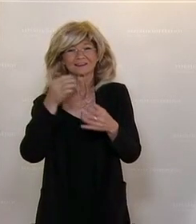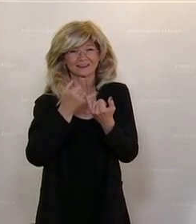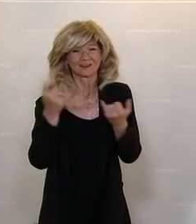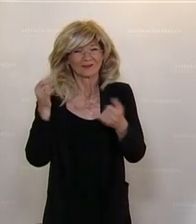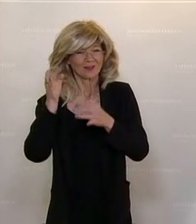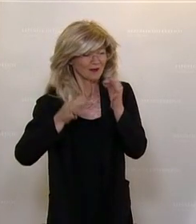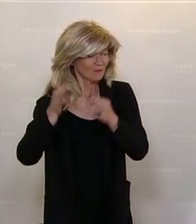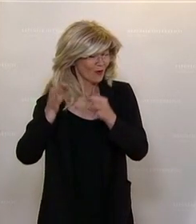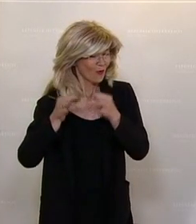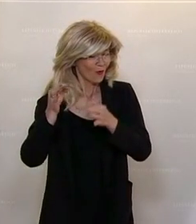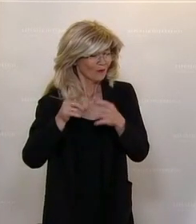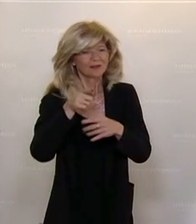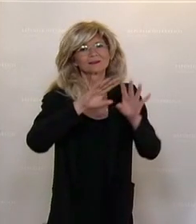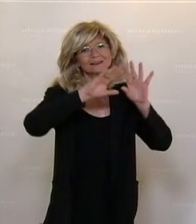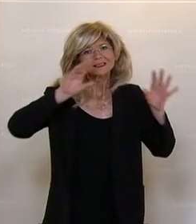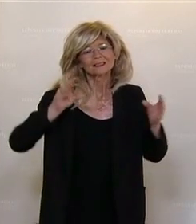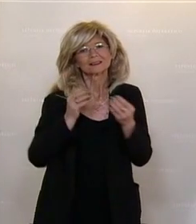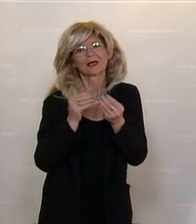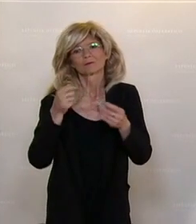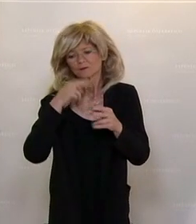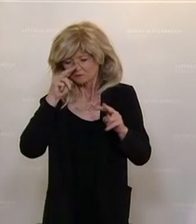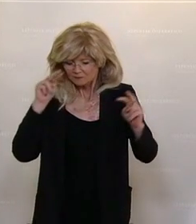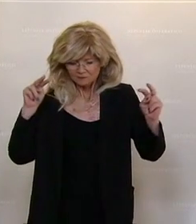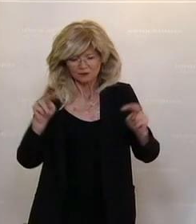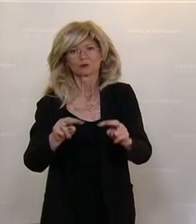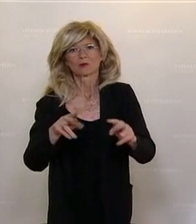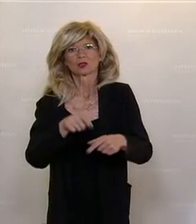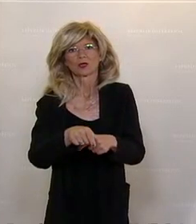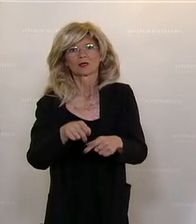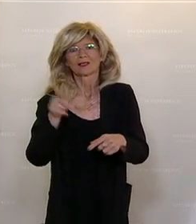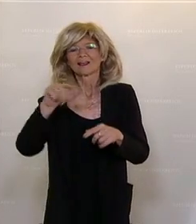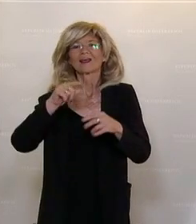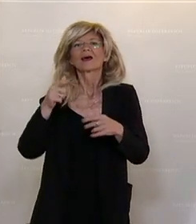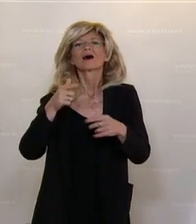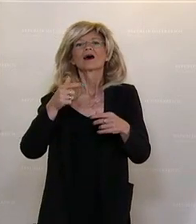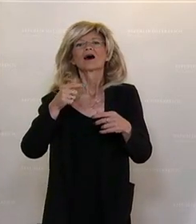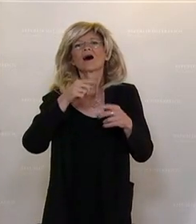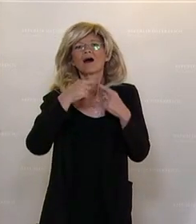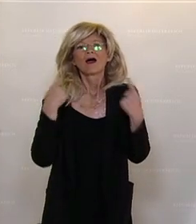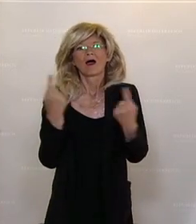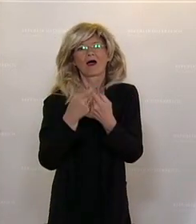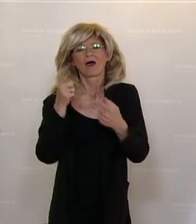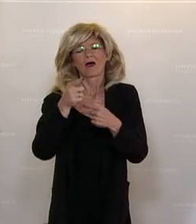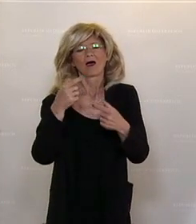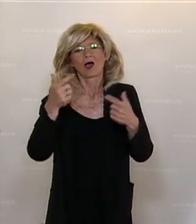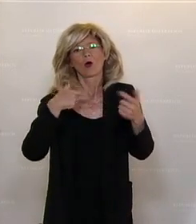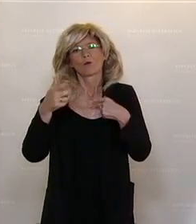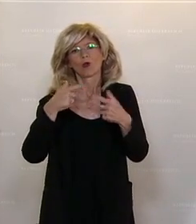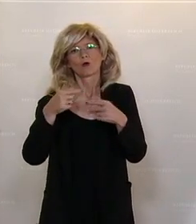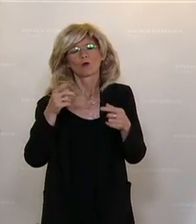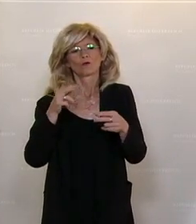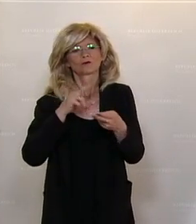bitten, das im Gesamten zu sehen und zu betrachten und nicht nur diese Raumluftreiniger. Ich darf aber zum Antrag kommen, zu unserem Antrag,